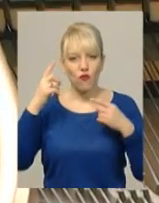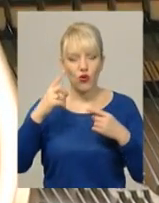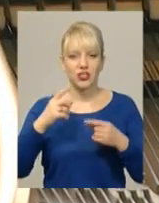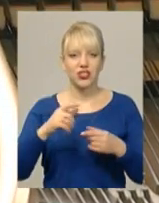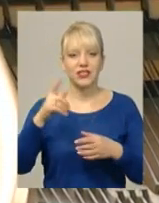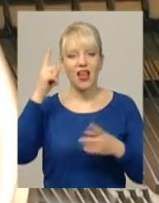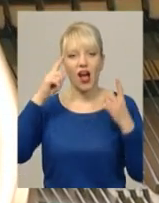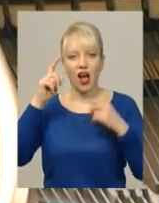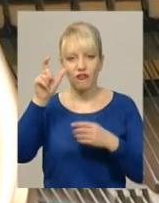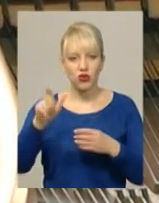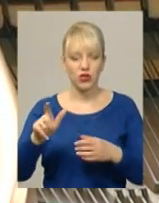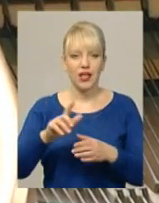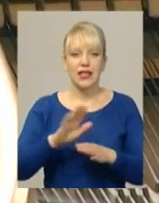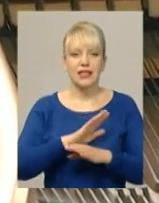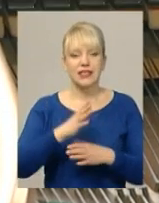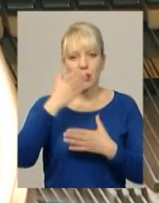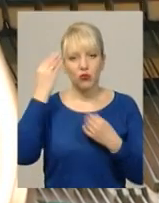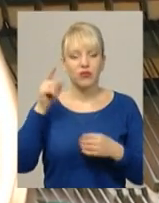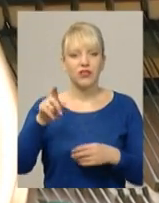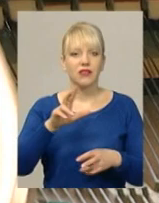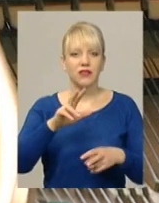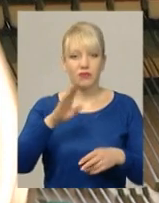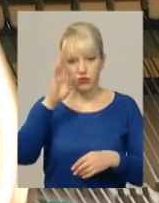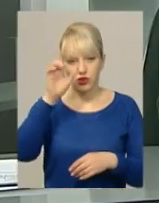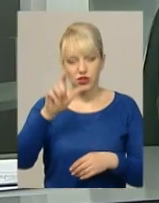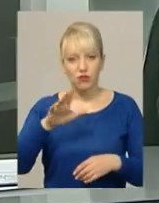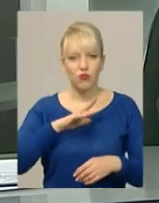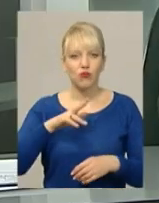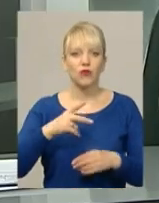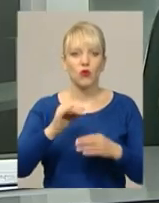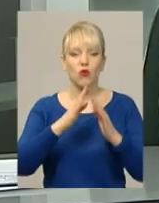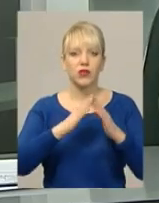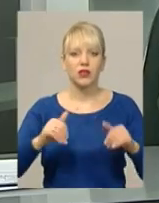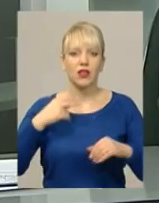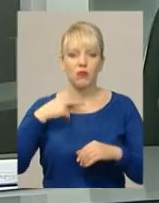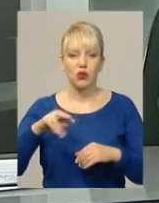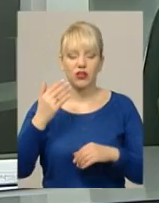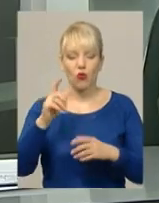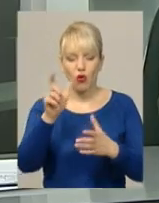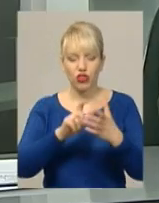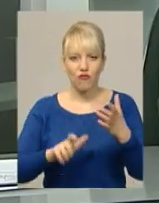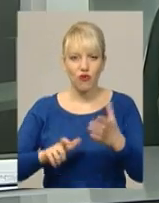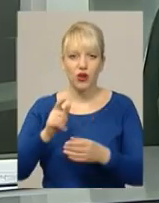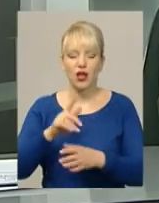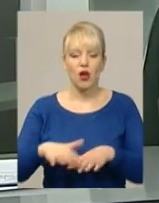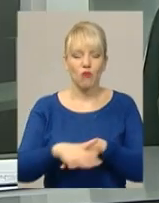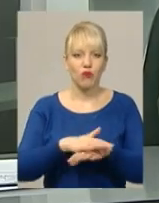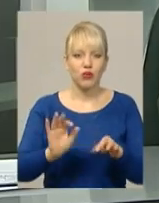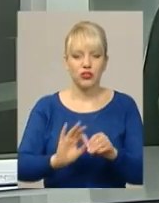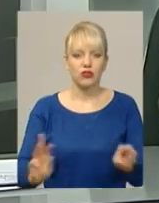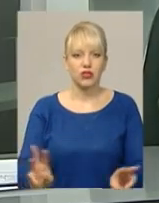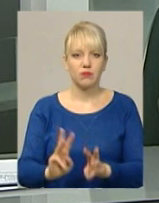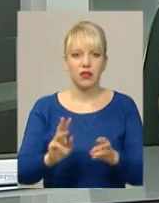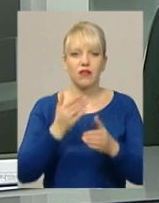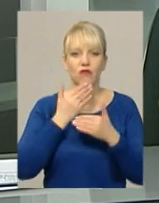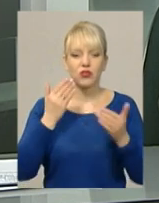10 років Василь Барвінський відсидів у мордовських таборах. Його твори публічно спалили і останні роки свого життя композитор намагався